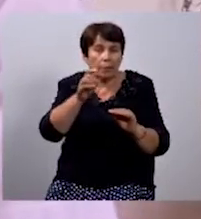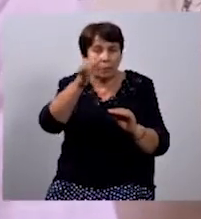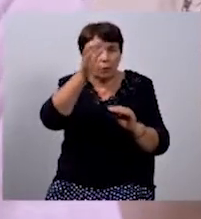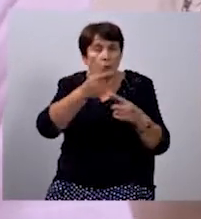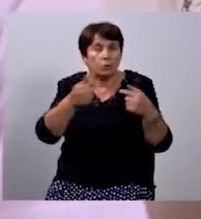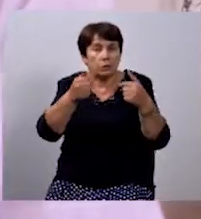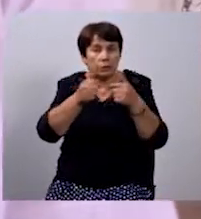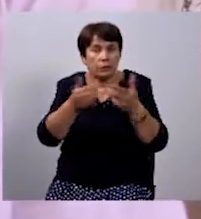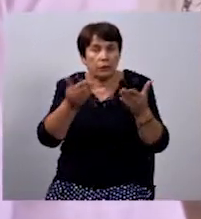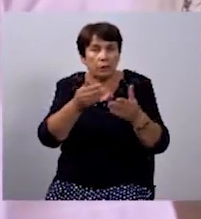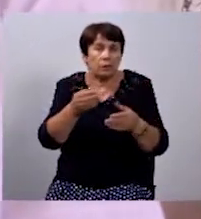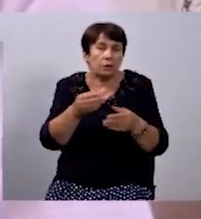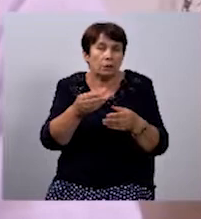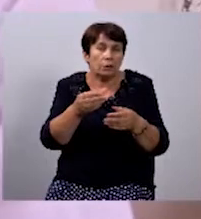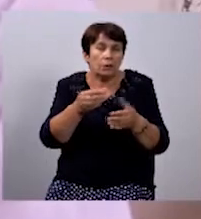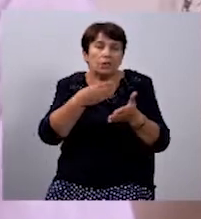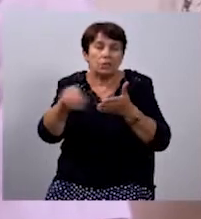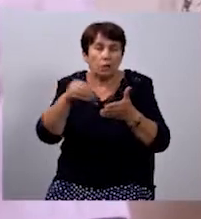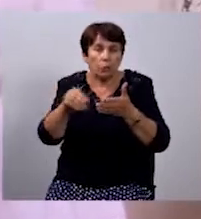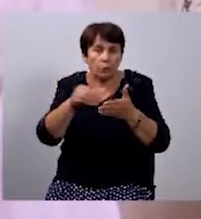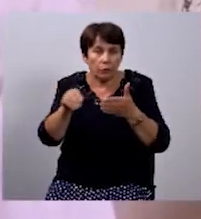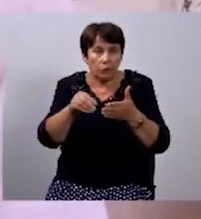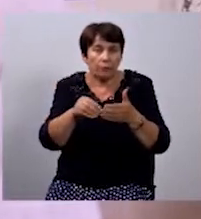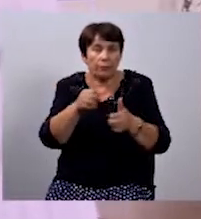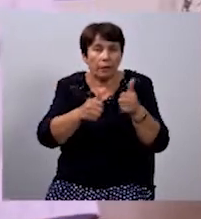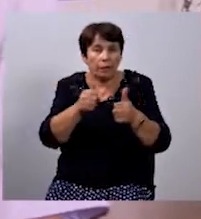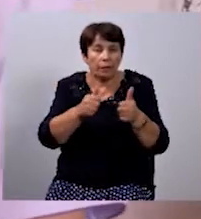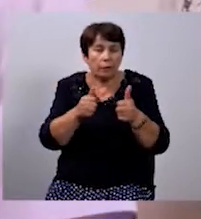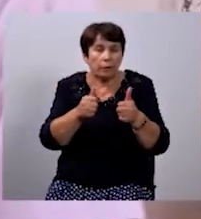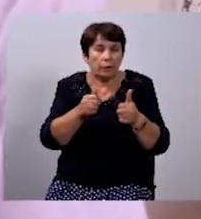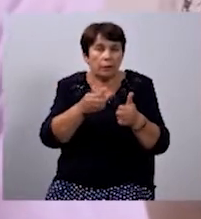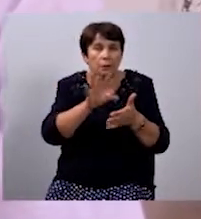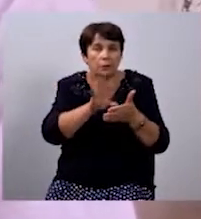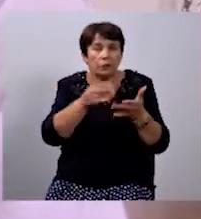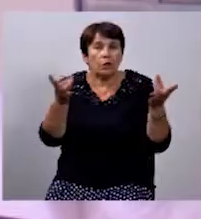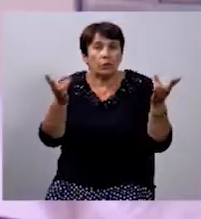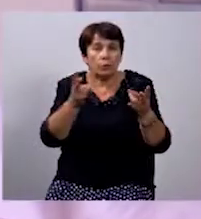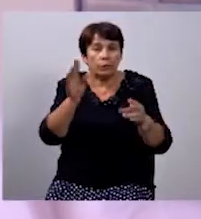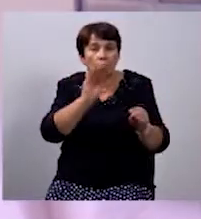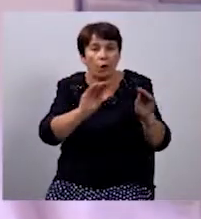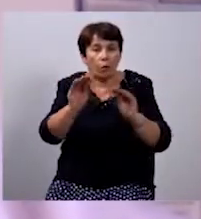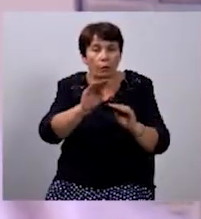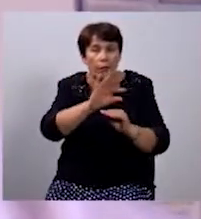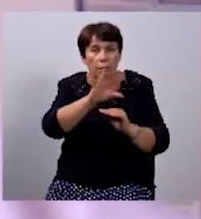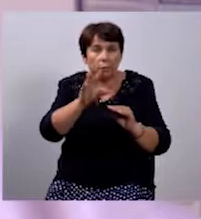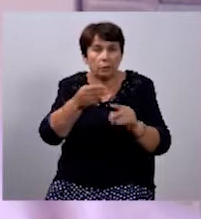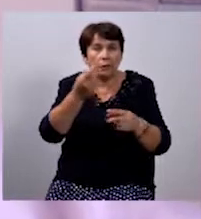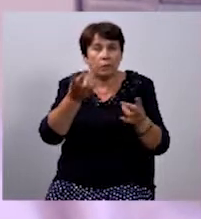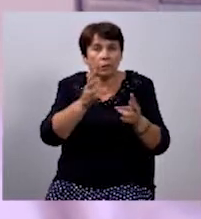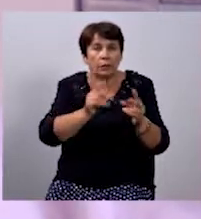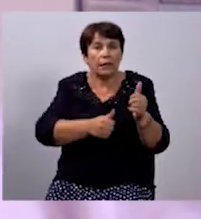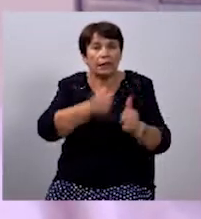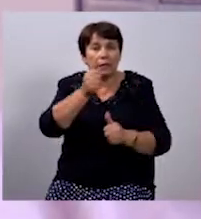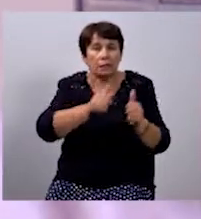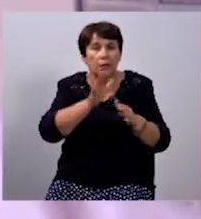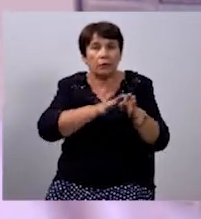тендерні закупівлі. І тоді отримаємо все інше необхідне обладнання. Будемо сподіватися, що цей тендер відбудеться